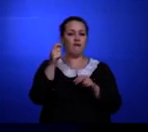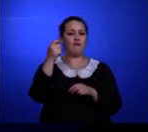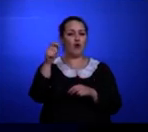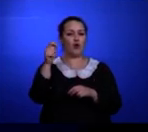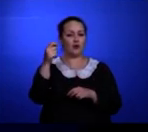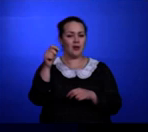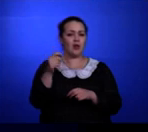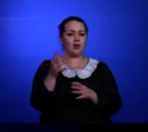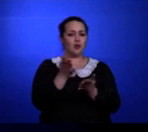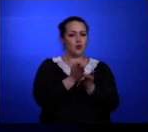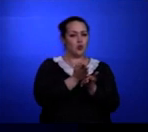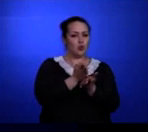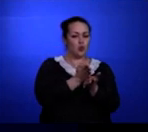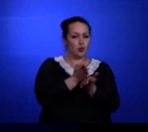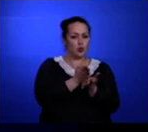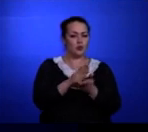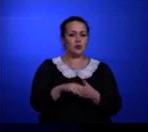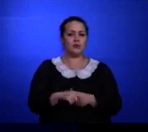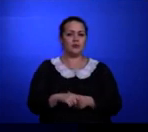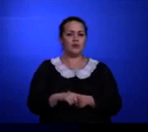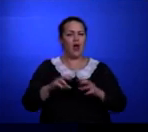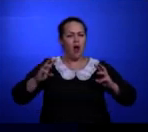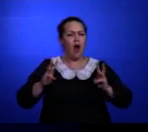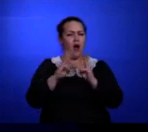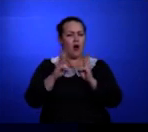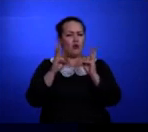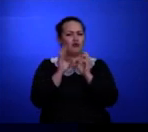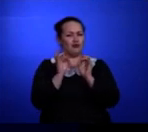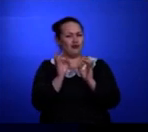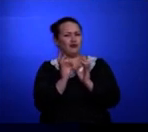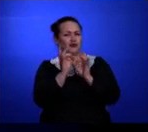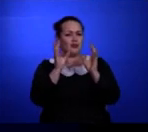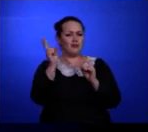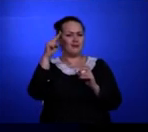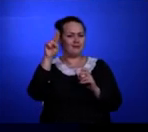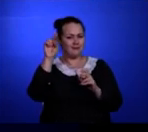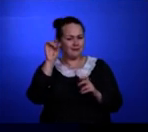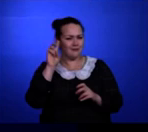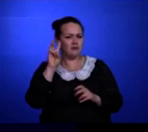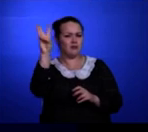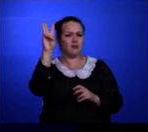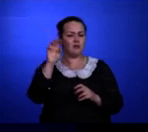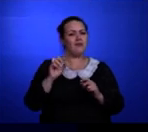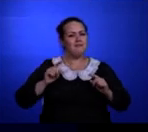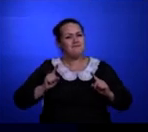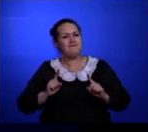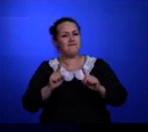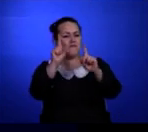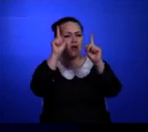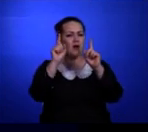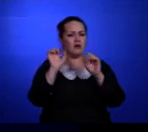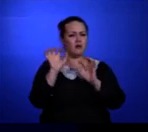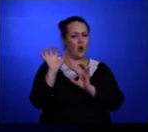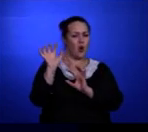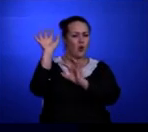артиллерии. Под шквальным огнем среди взрывов и дыма они толкали орудия вверх по склону оврага.